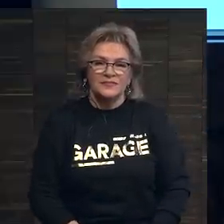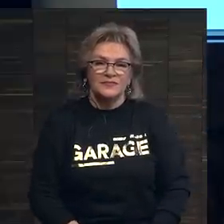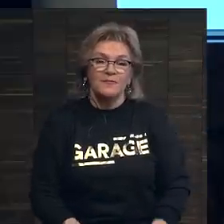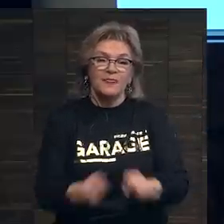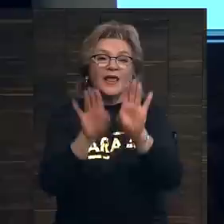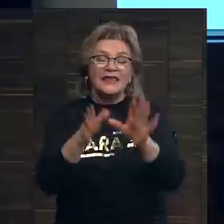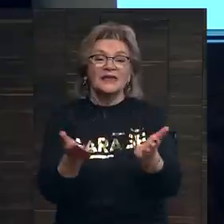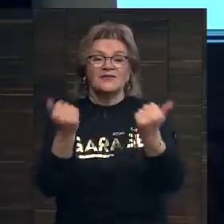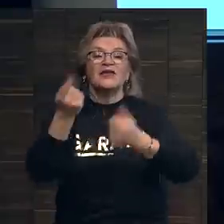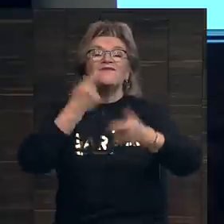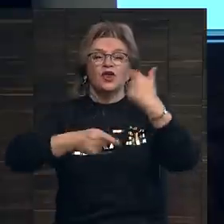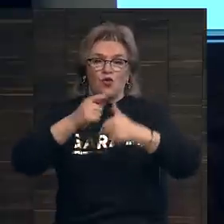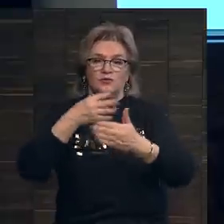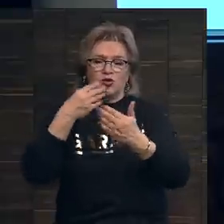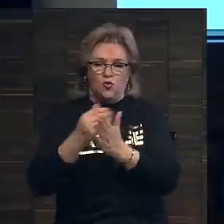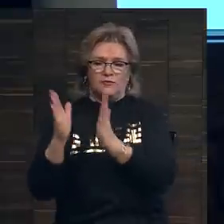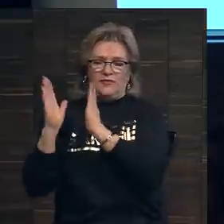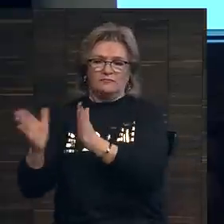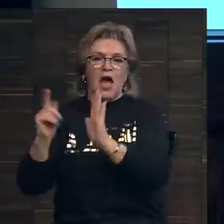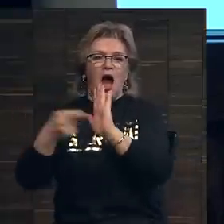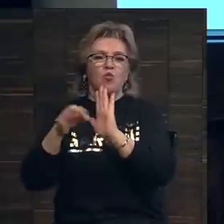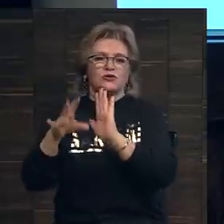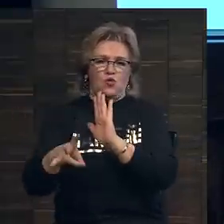Итак, давайте вернемся к, собственно, аукционам.